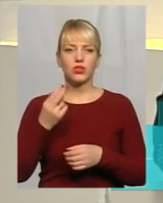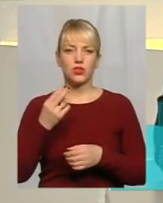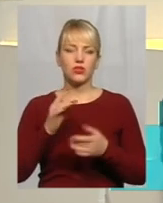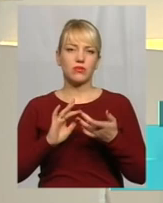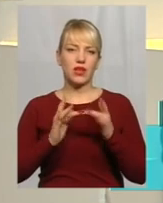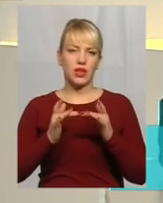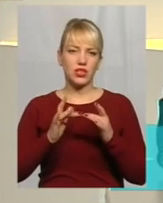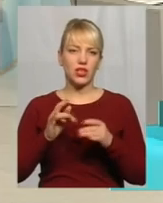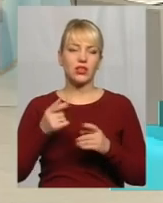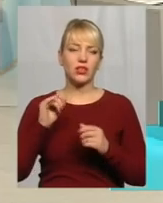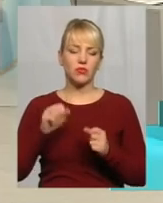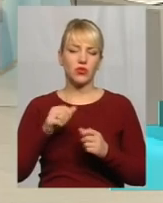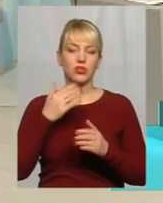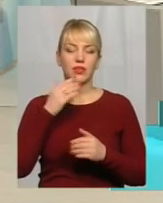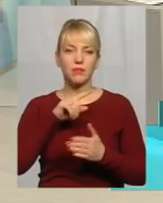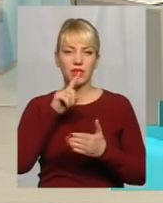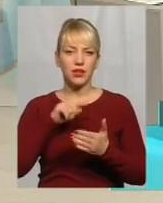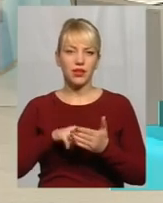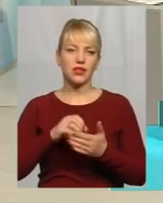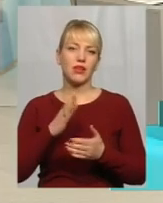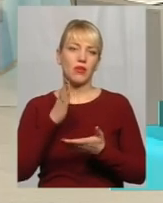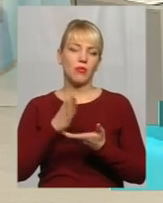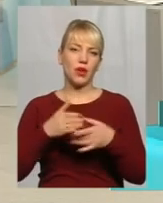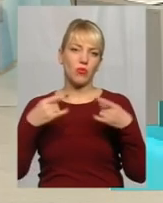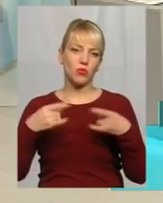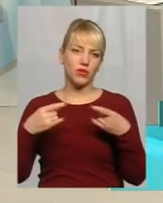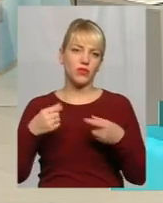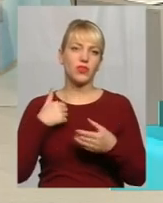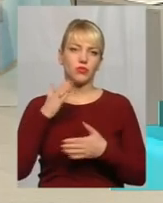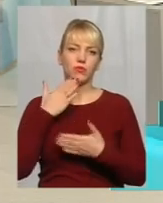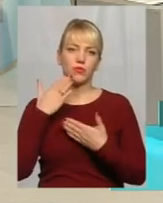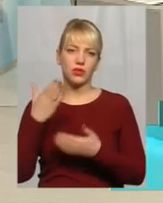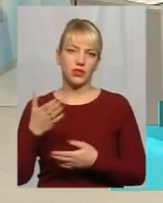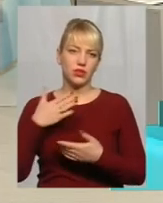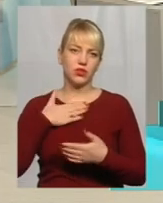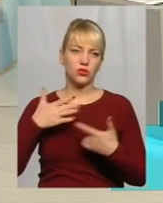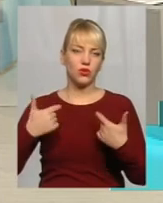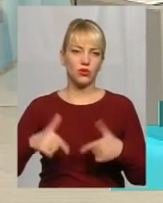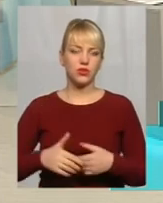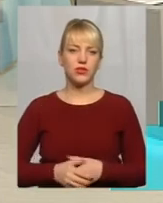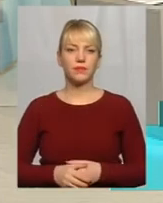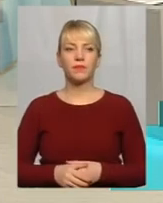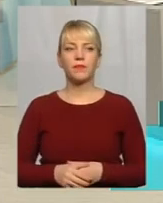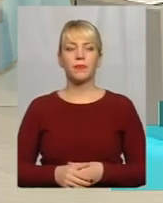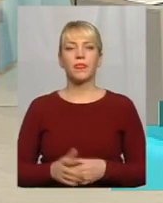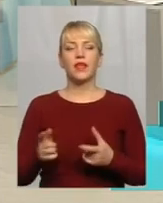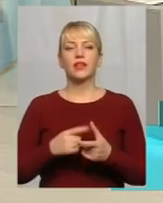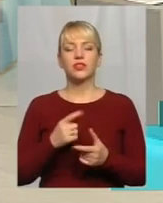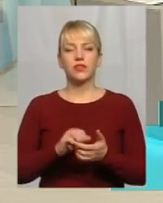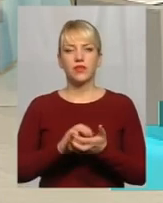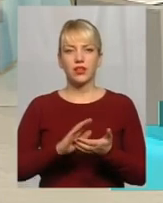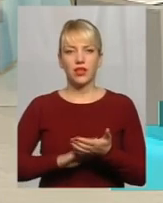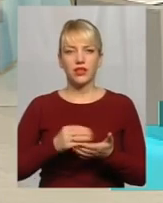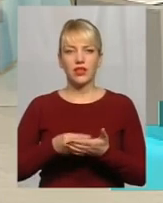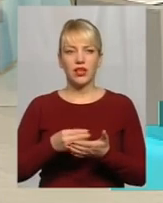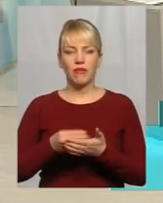у коментарях, ми озвучимо їх у прямому ефірі А ми продовжуємо розмову з паном Олексієм далі Чи вкладений у тариф